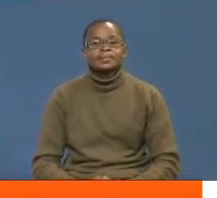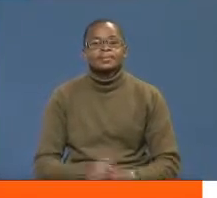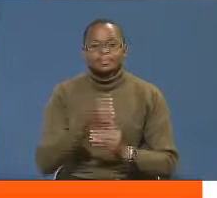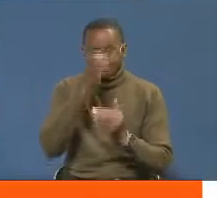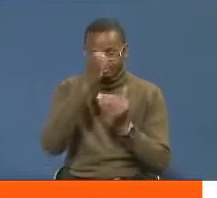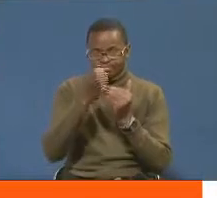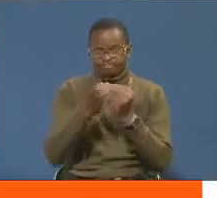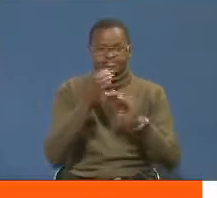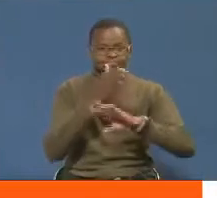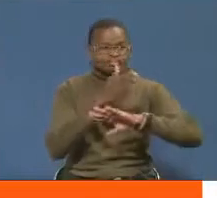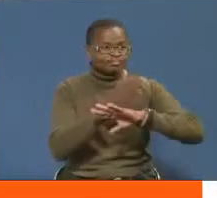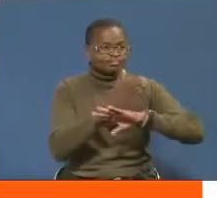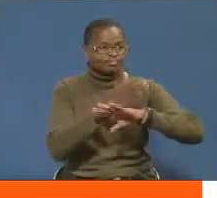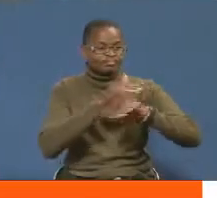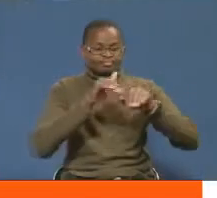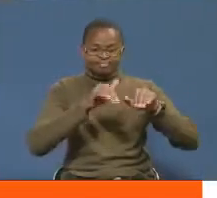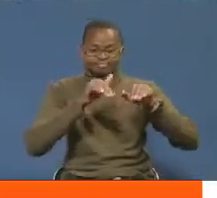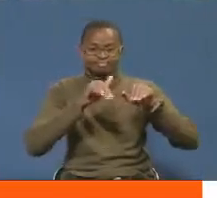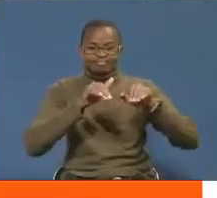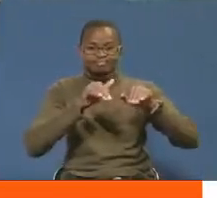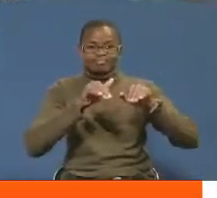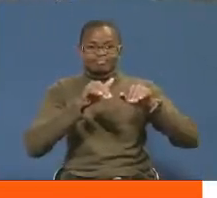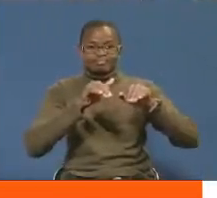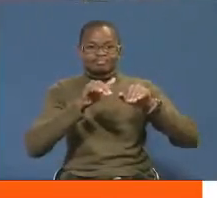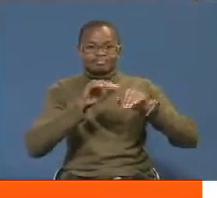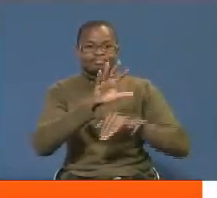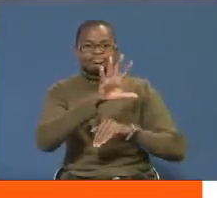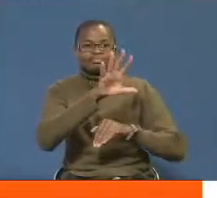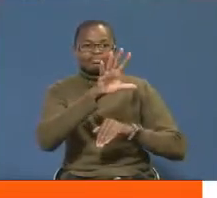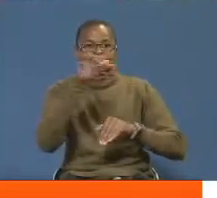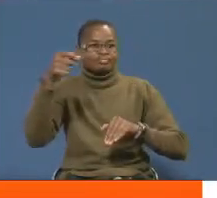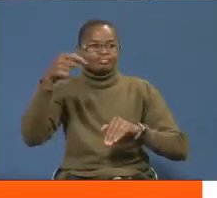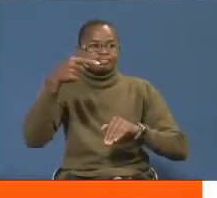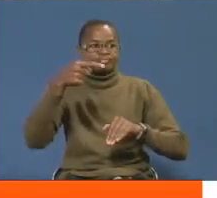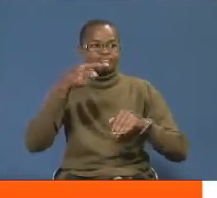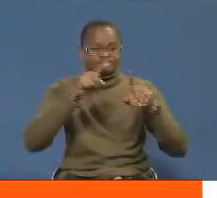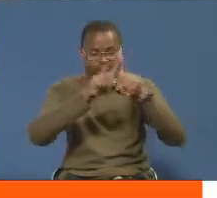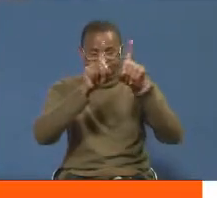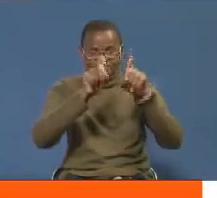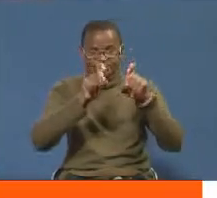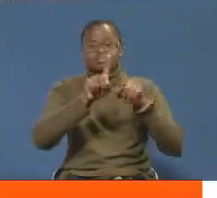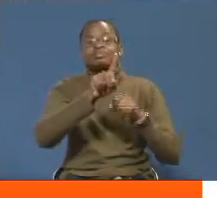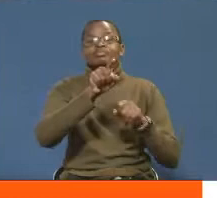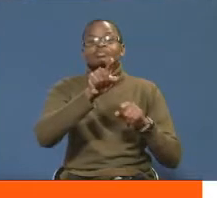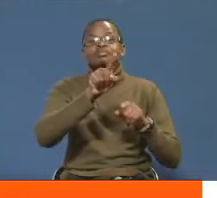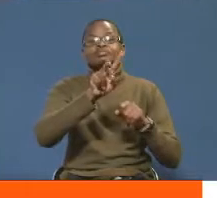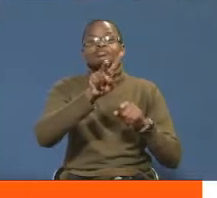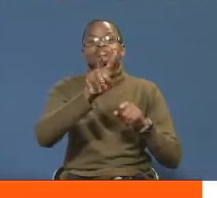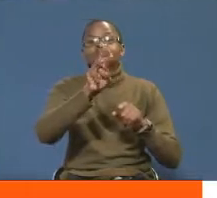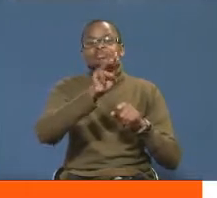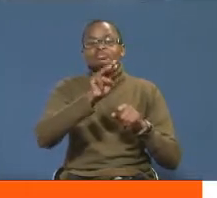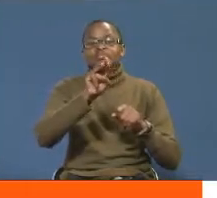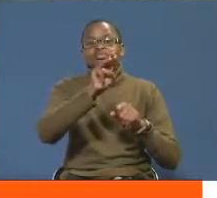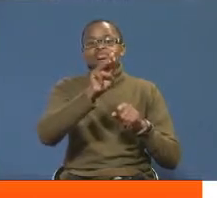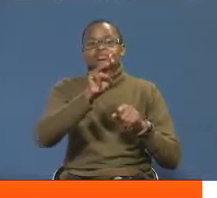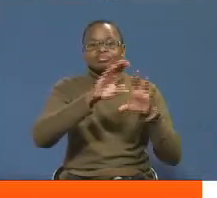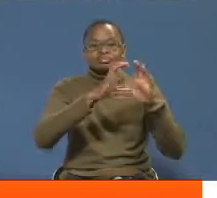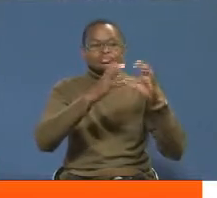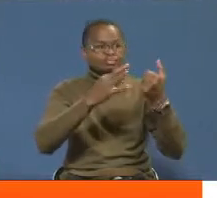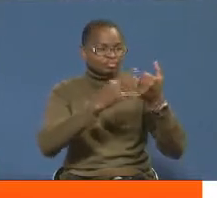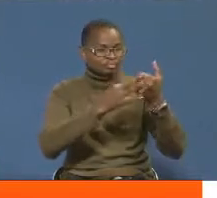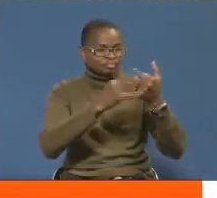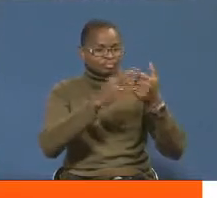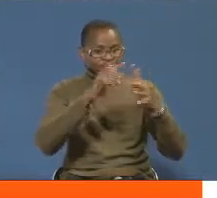Hatimae baada ya kusubiri kwa zaidi ya miezi mitano, watainiwa milioni moja nukutambili wadarasa la nane.